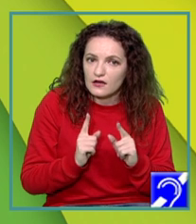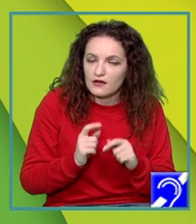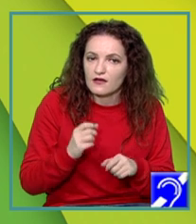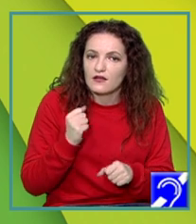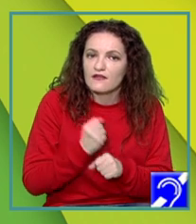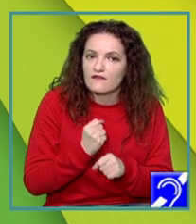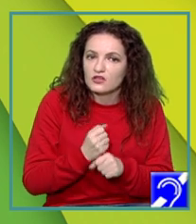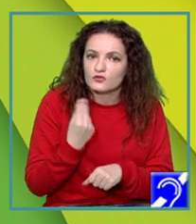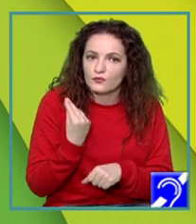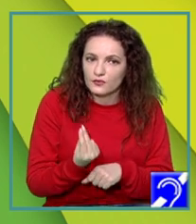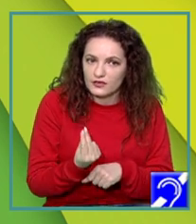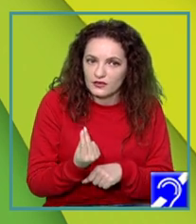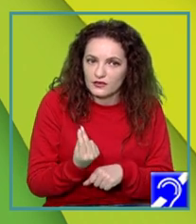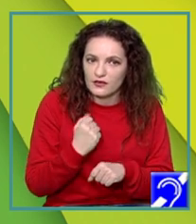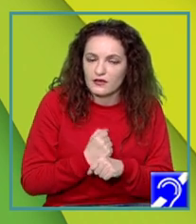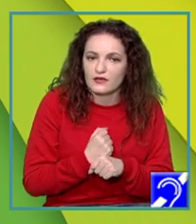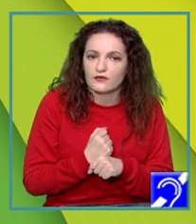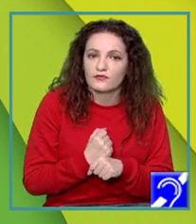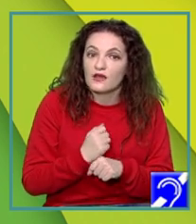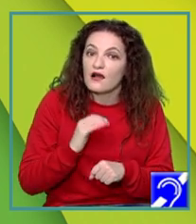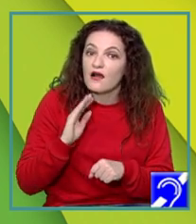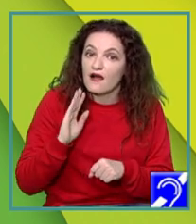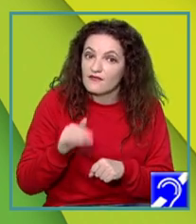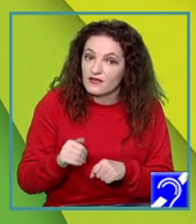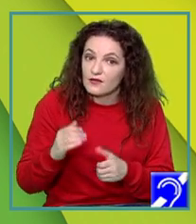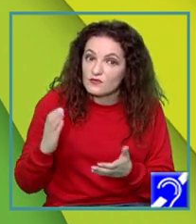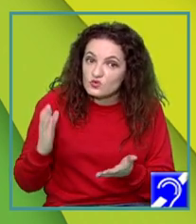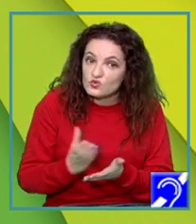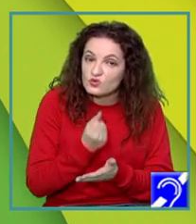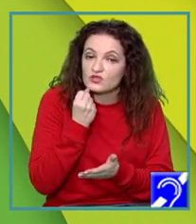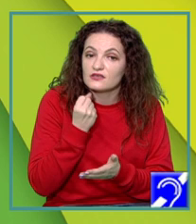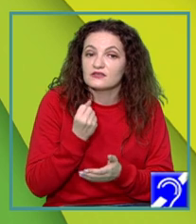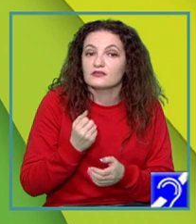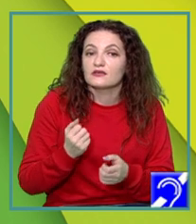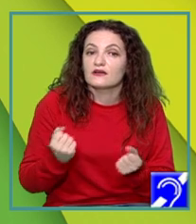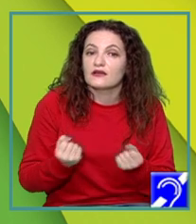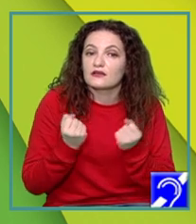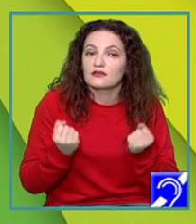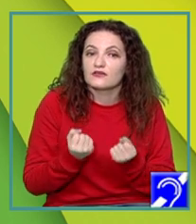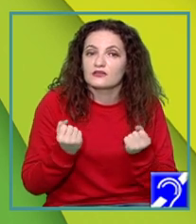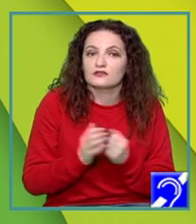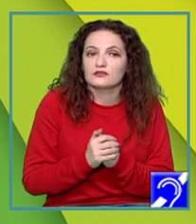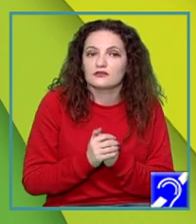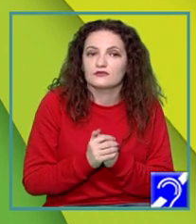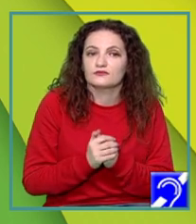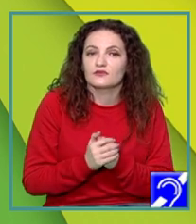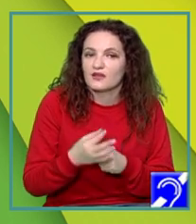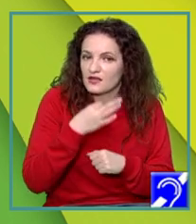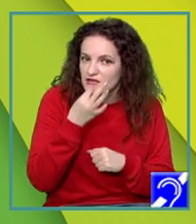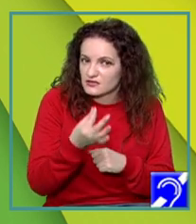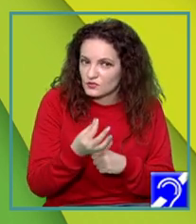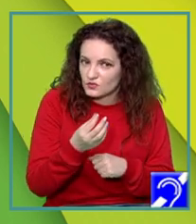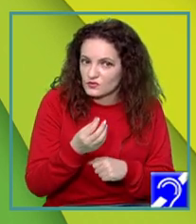și bine, atunci cu siguranță vom avea succes în activitățile noastre. De asta v-am scris aici, fă lucrurile care